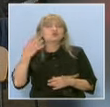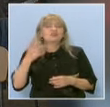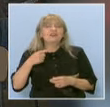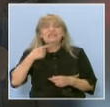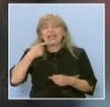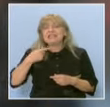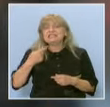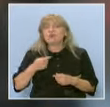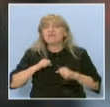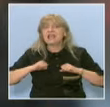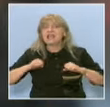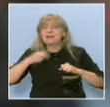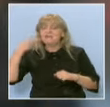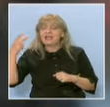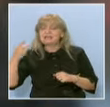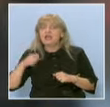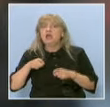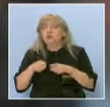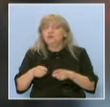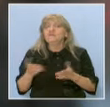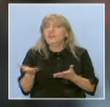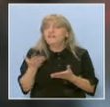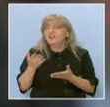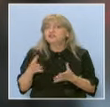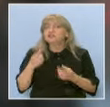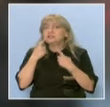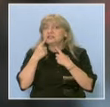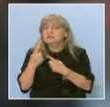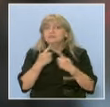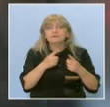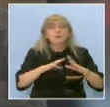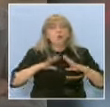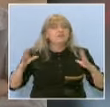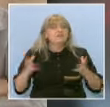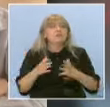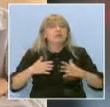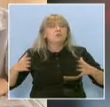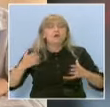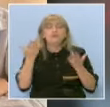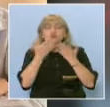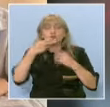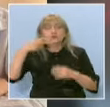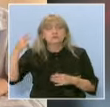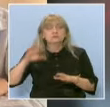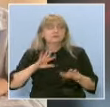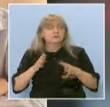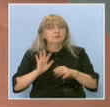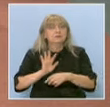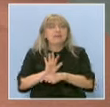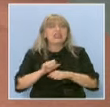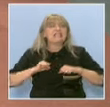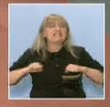Да. Но вече сте обхванали повече училища. Колко са те? Да, общо на броя станаха 15 училища, 15